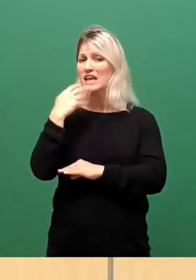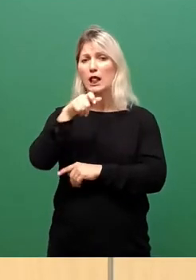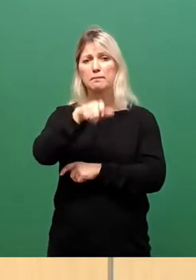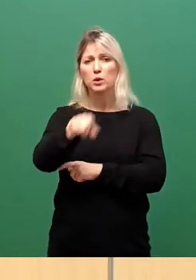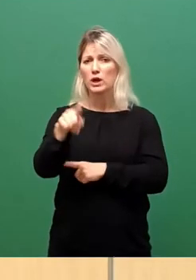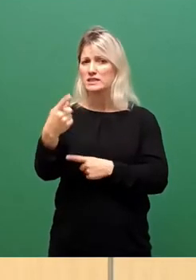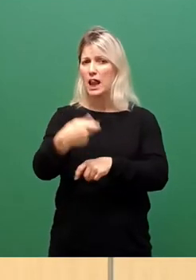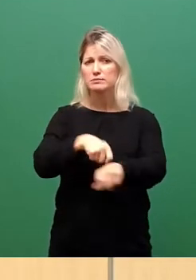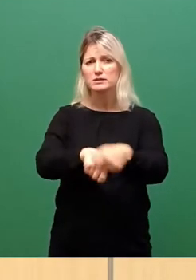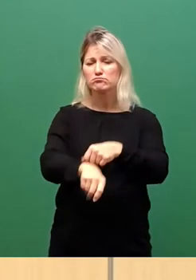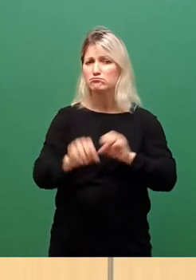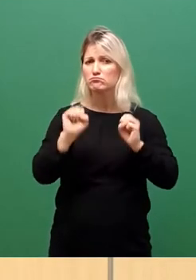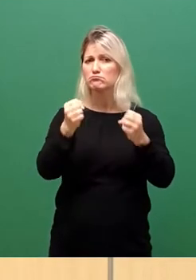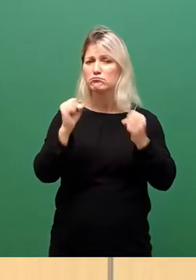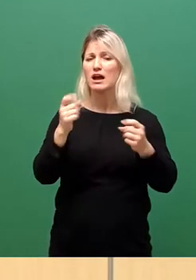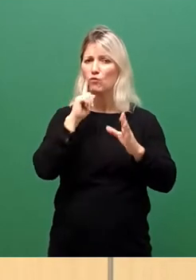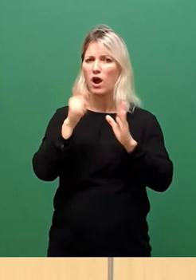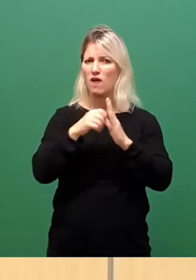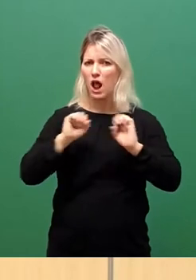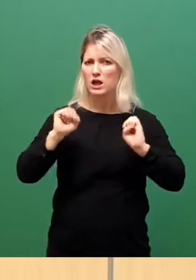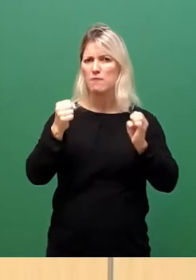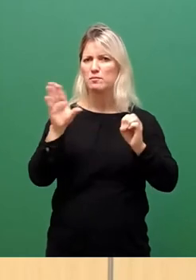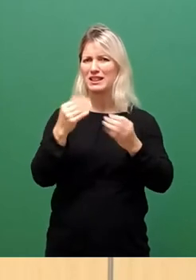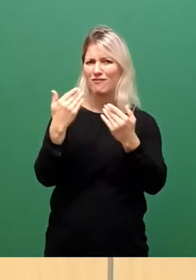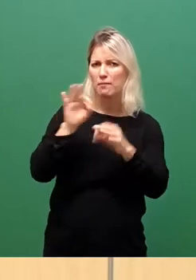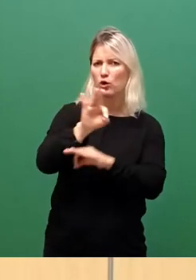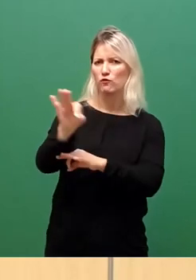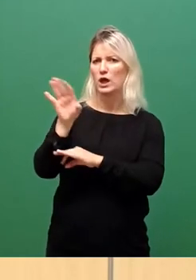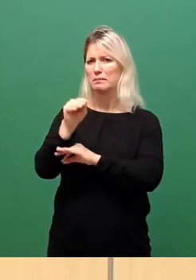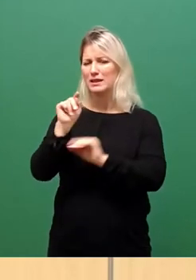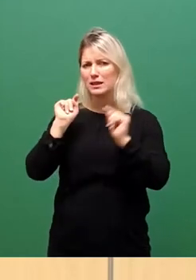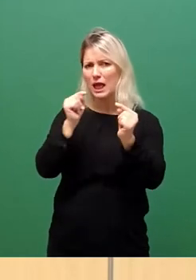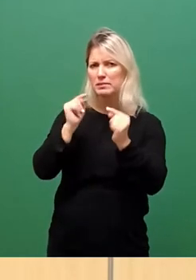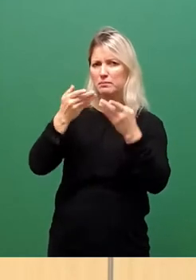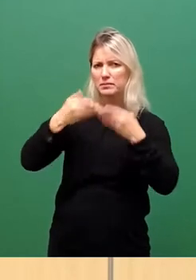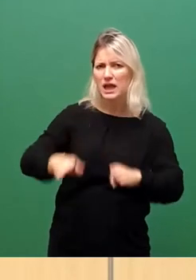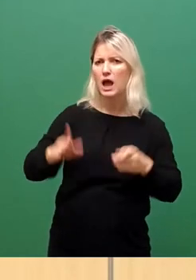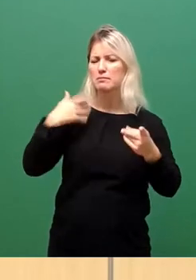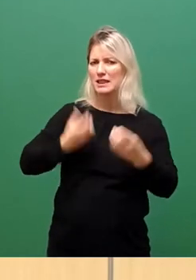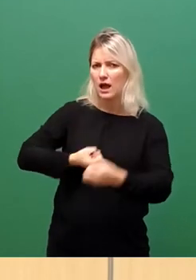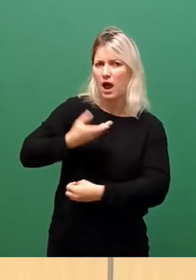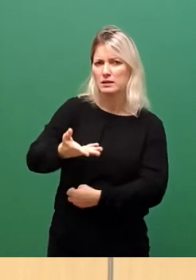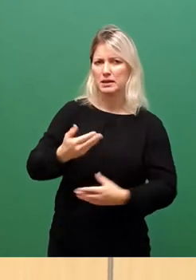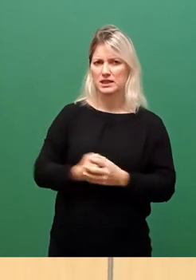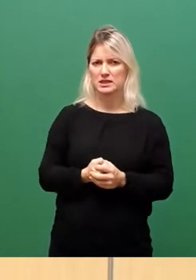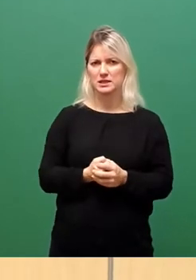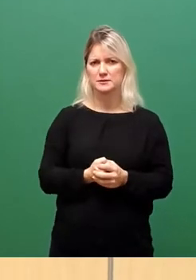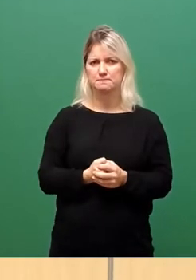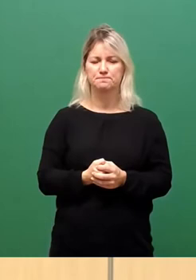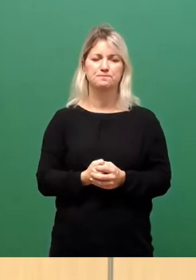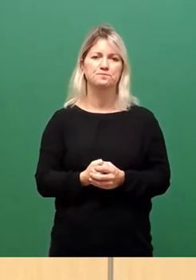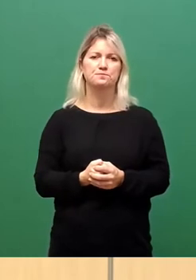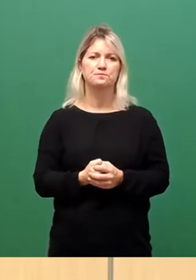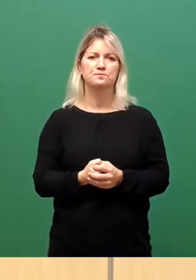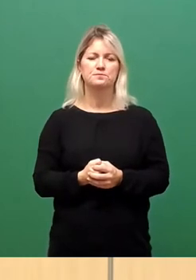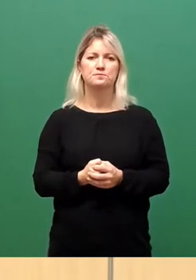Wahlkampf mitstreiten, mitwerben, mitdebattieren und sich mit einbringen. Gleichzeitig ist es schon häufiger